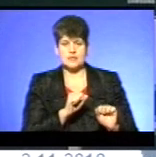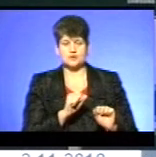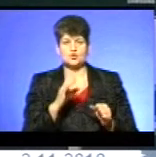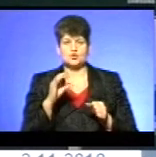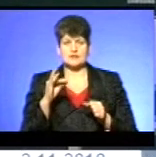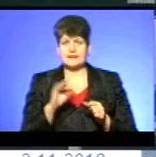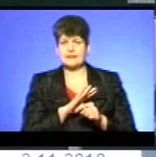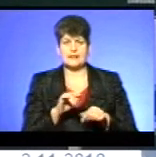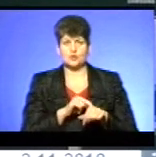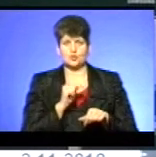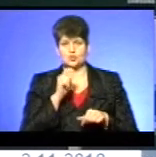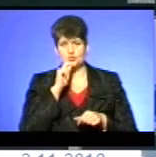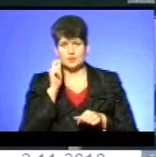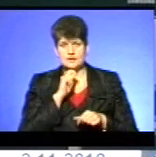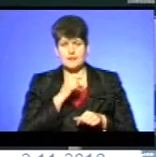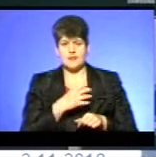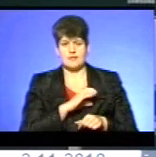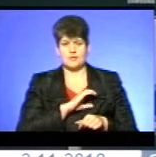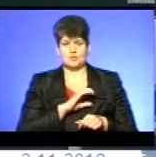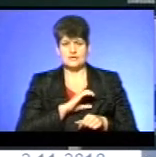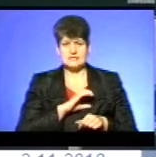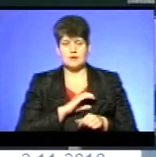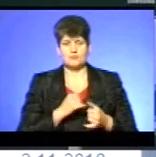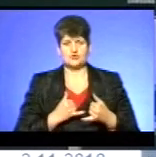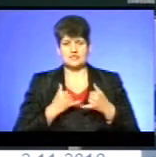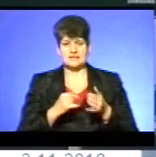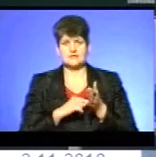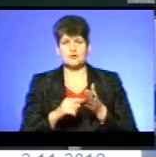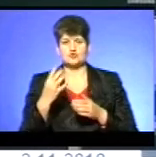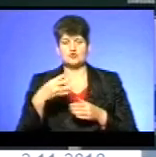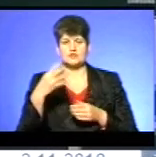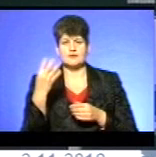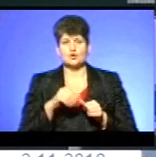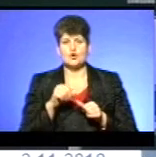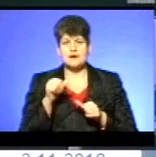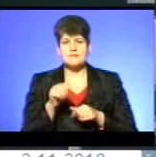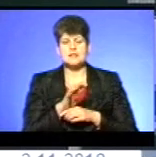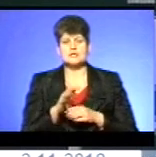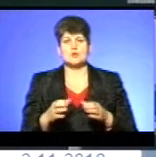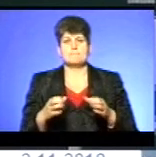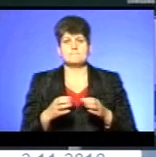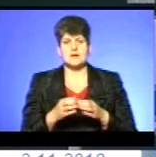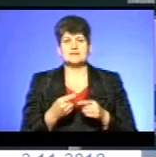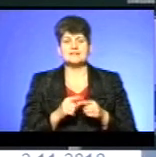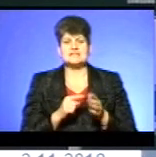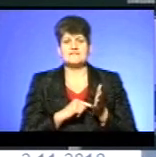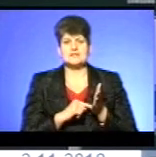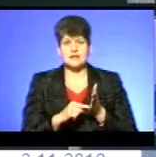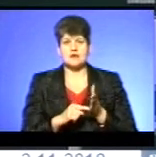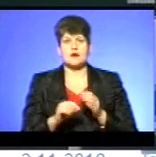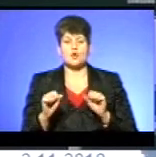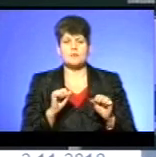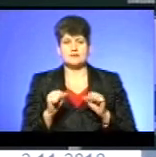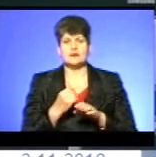і недоторканості України. А нагрудний знак – почесна відзнака 44-ї окремої артилерійської бригади – це відзнака командира